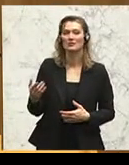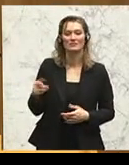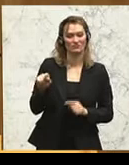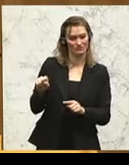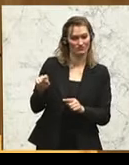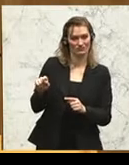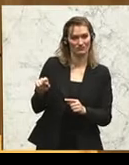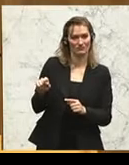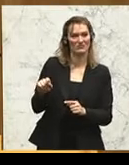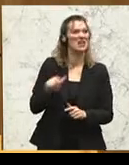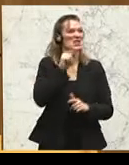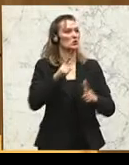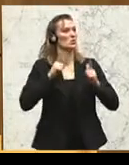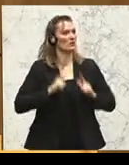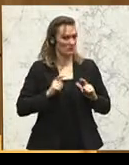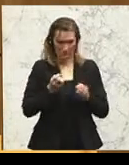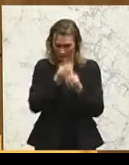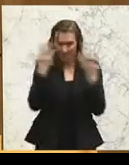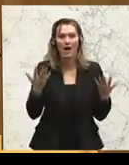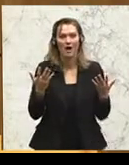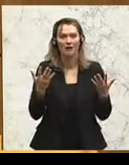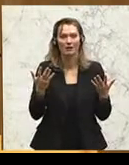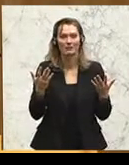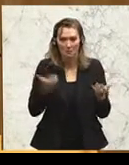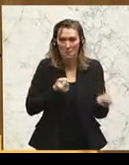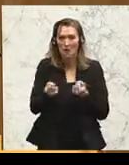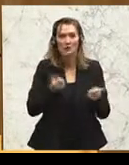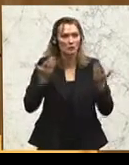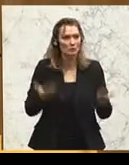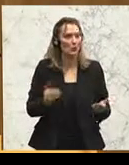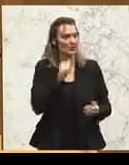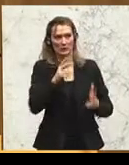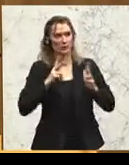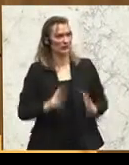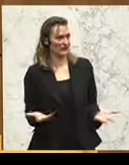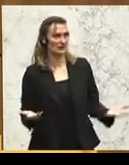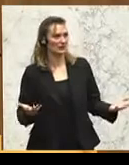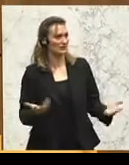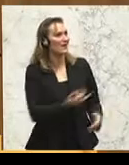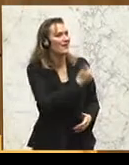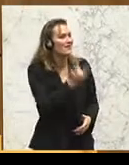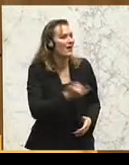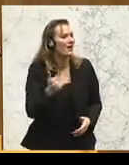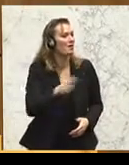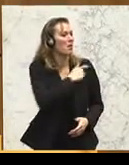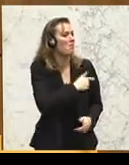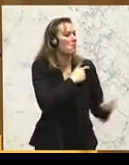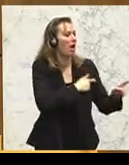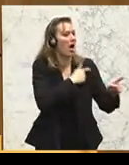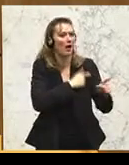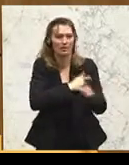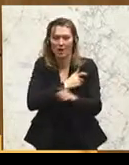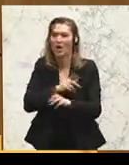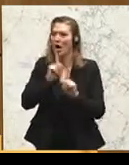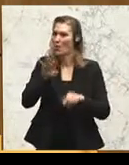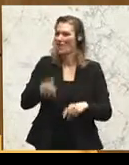dass sie unzufrieden sind mit der Politik. Jetzt ist es natürlich das Recht jeder einzelnen Partei, selbstverständlich auch der FPÖ,